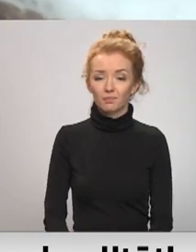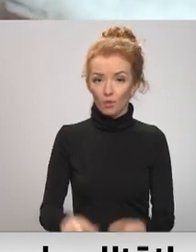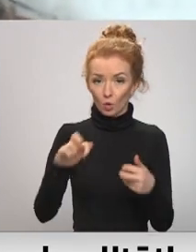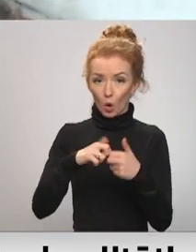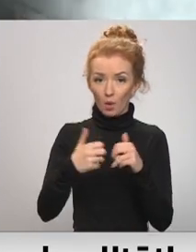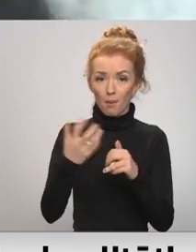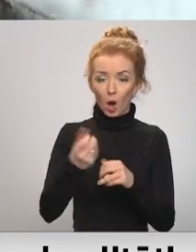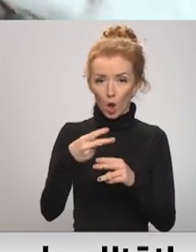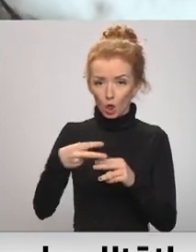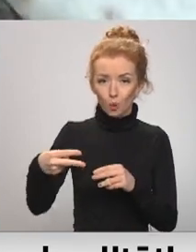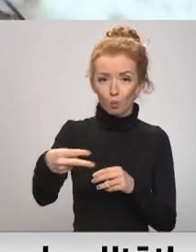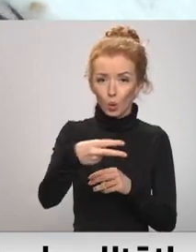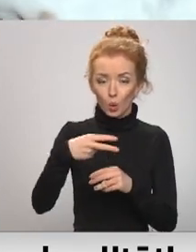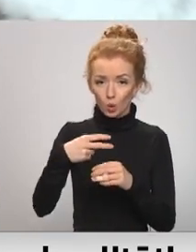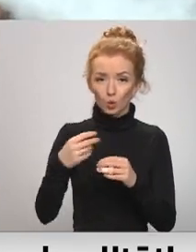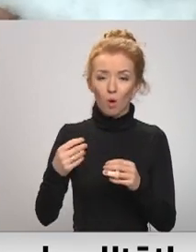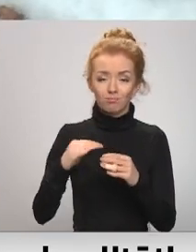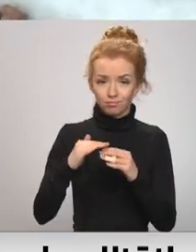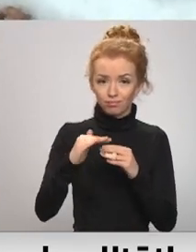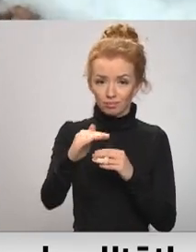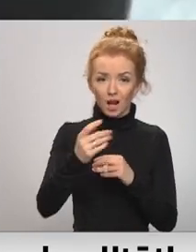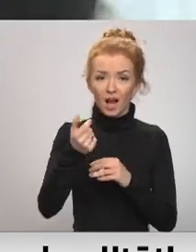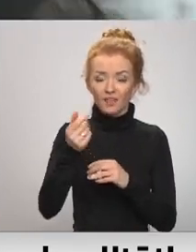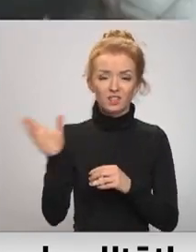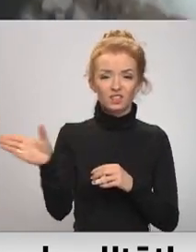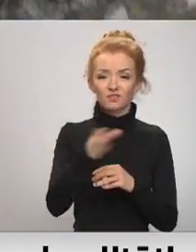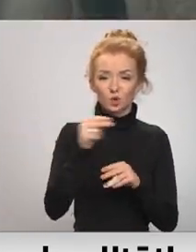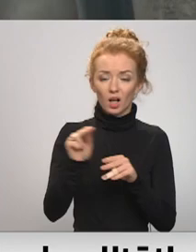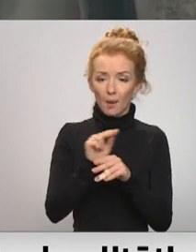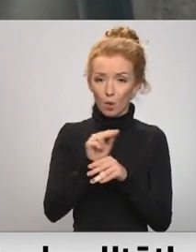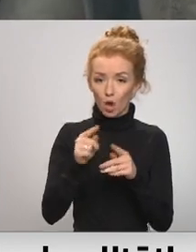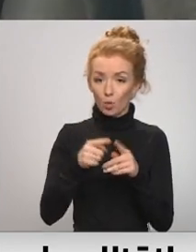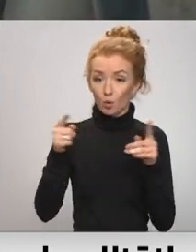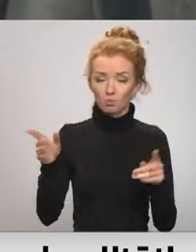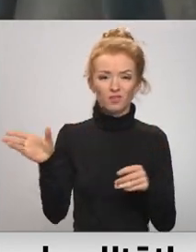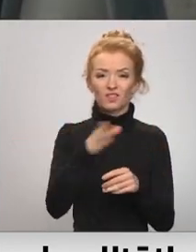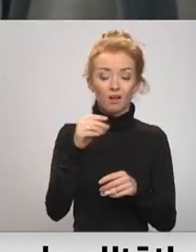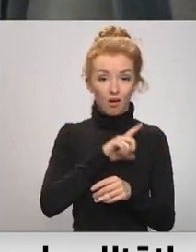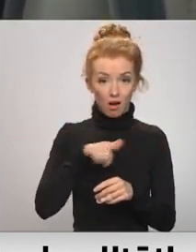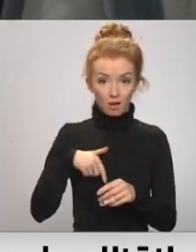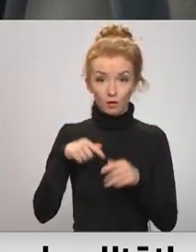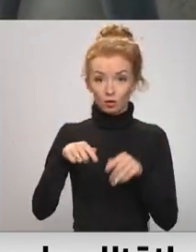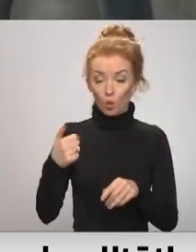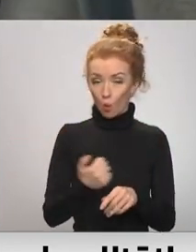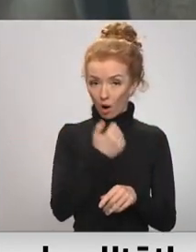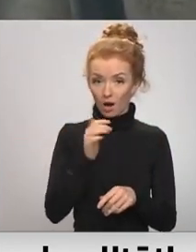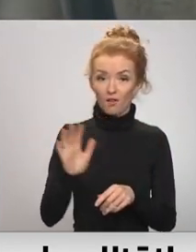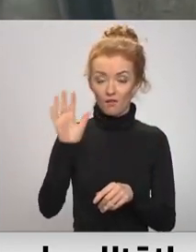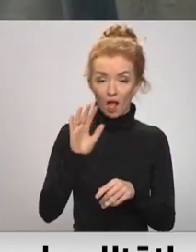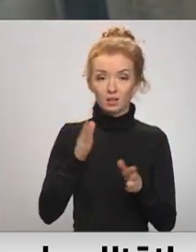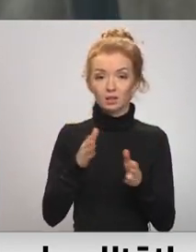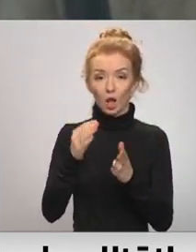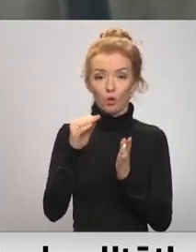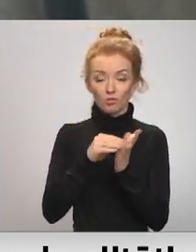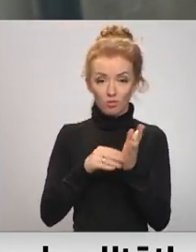dubulto virsmas apstrādi pagājušajā gadā bija teju visos remontētos posmos visā Latvijā. Šogad pēc Latvijas valsts ceļu datiem